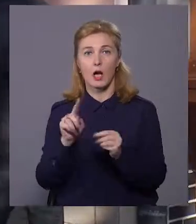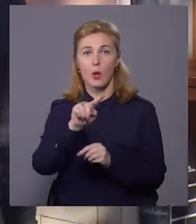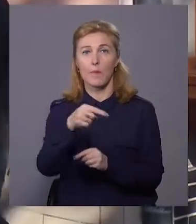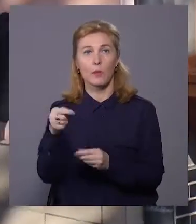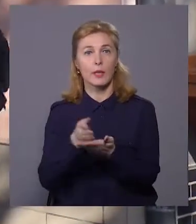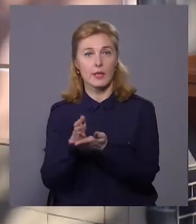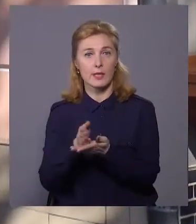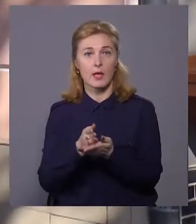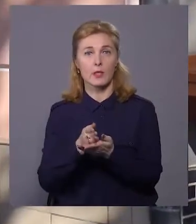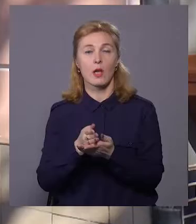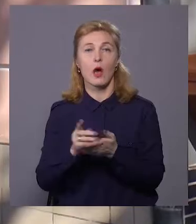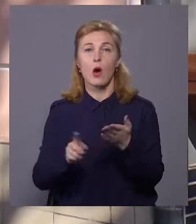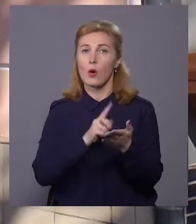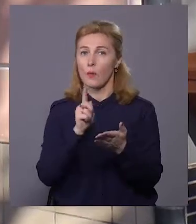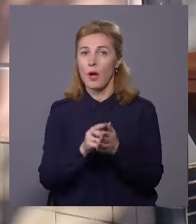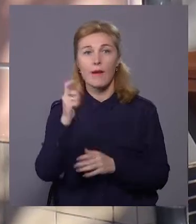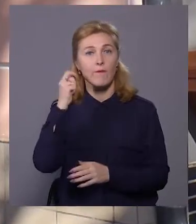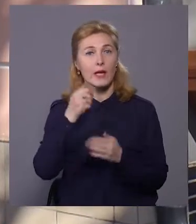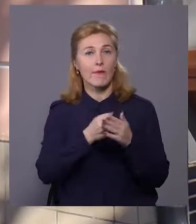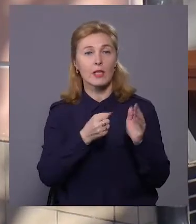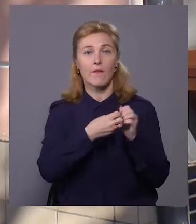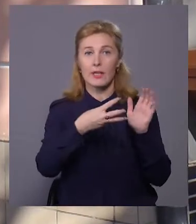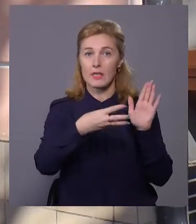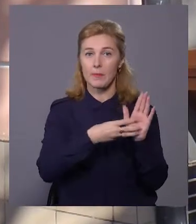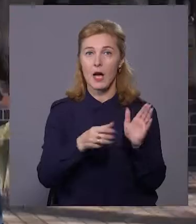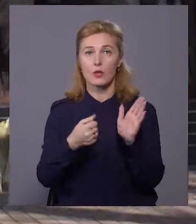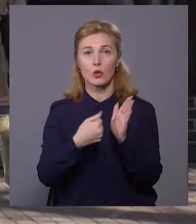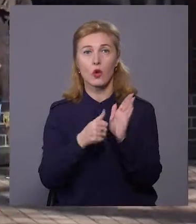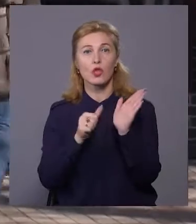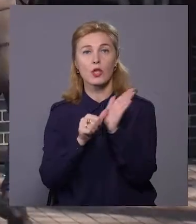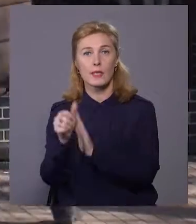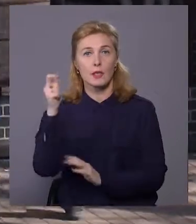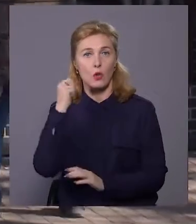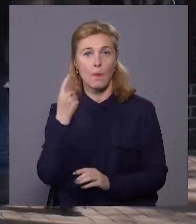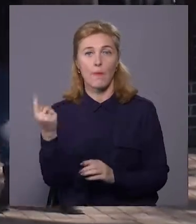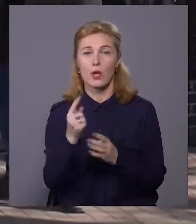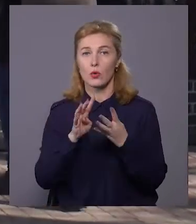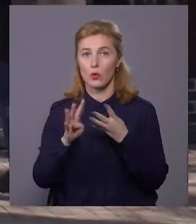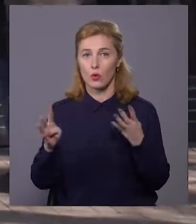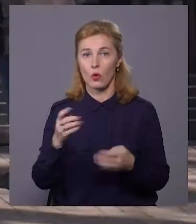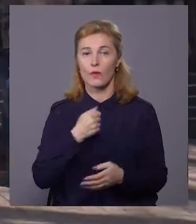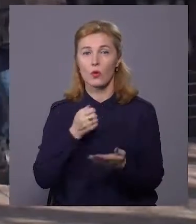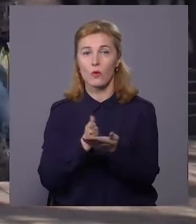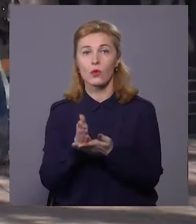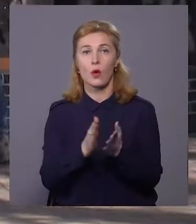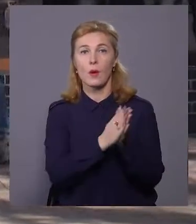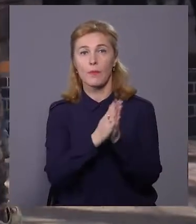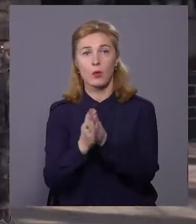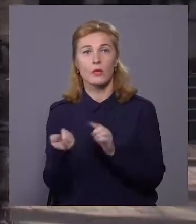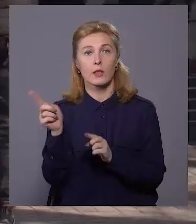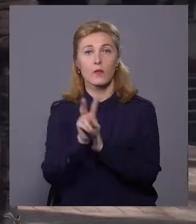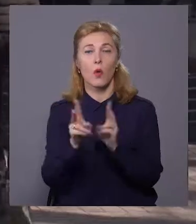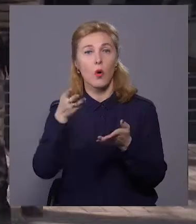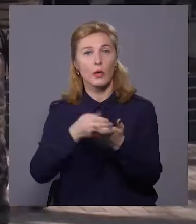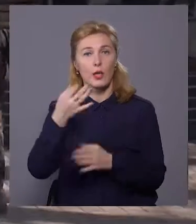призову підлягають військовозобов'язані віком від 18 до 60 років. Першочергово на військову службу кличуть тих, хто має досвід